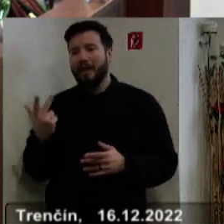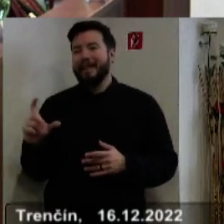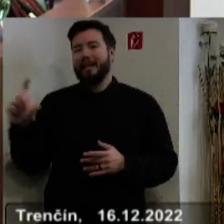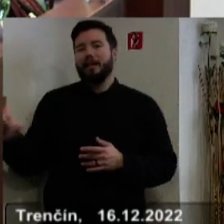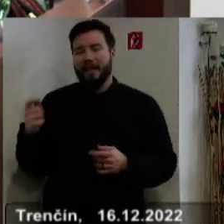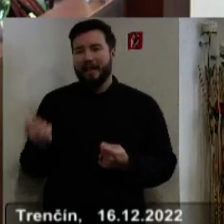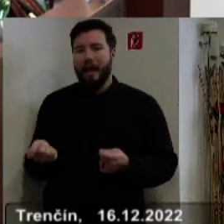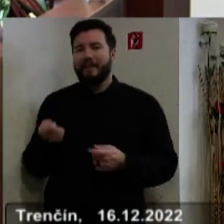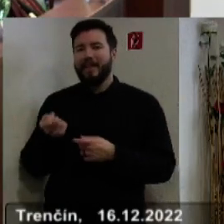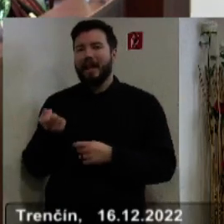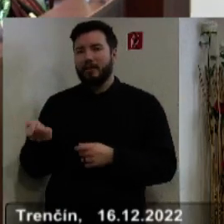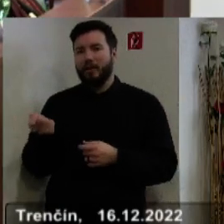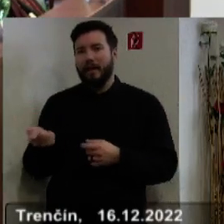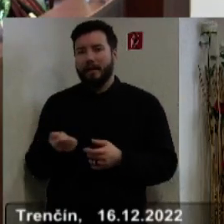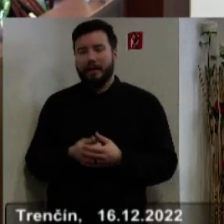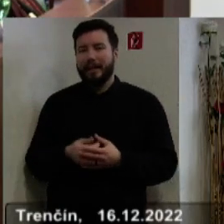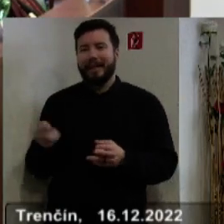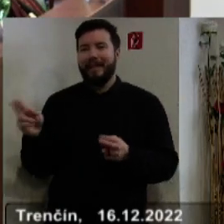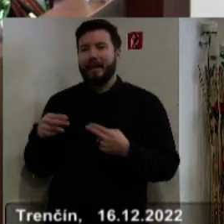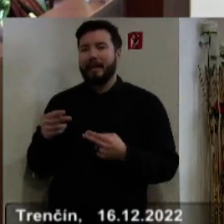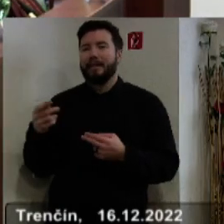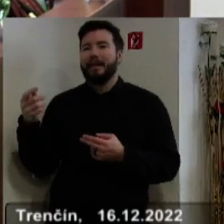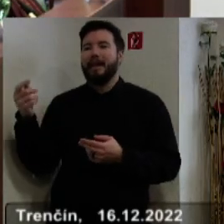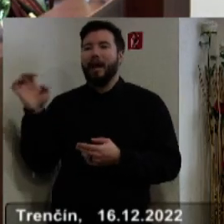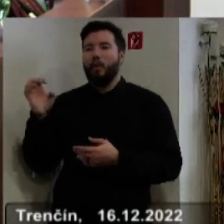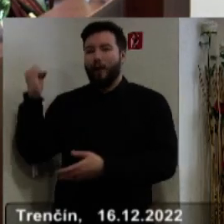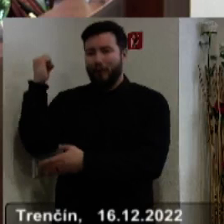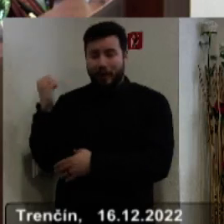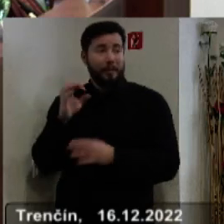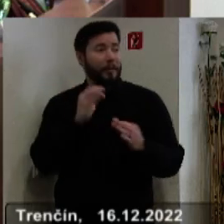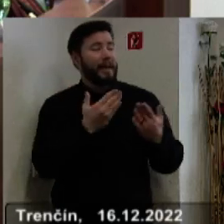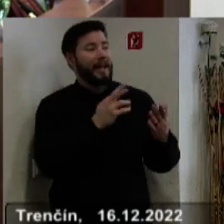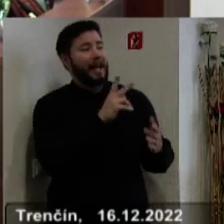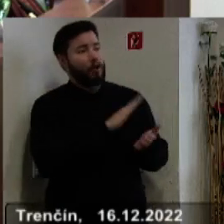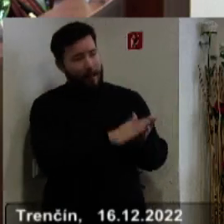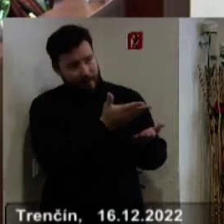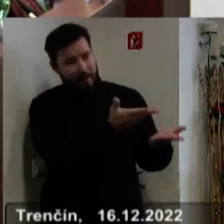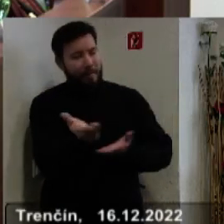kofinancovanie týchto nenavratných finančných prostredkov z eurofondov. Takže rado, nech sa páči.